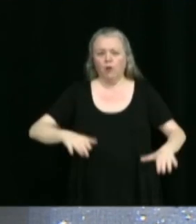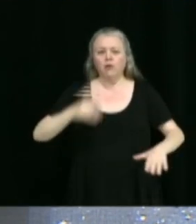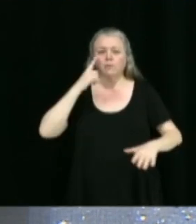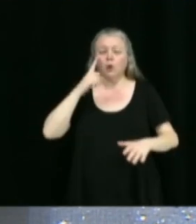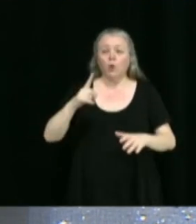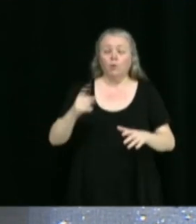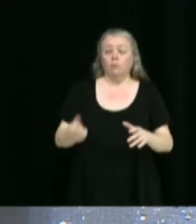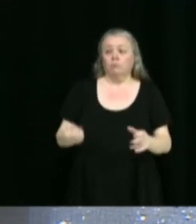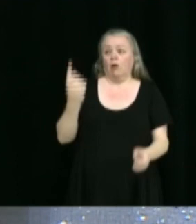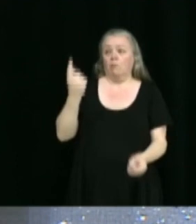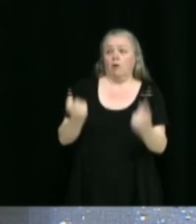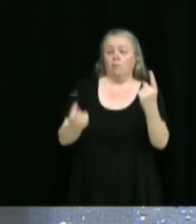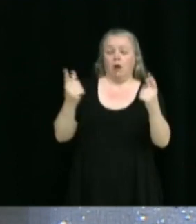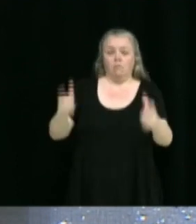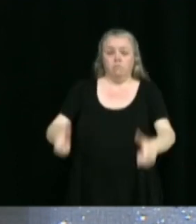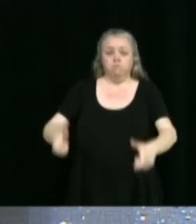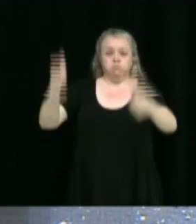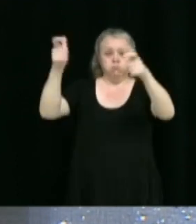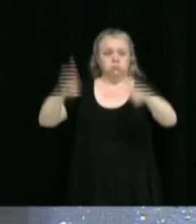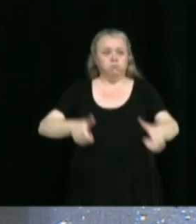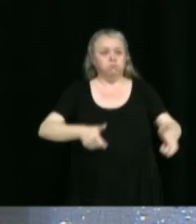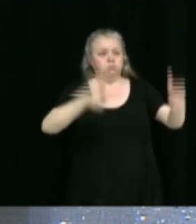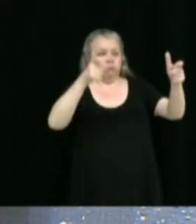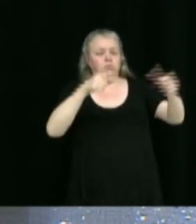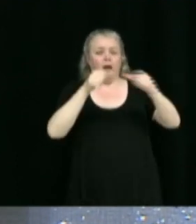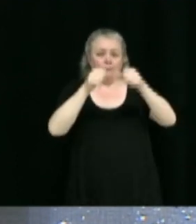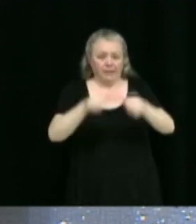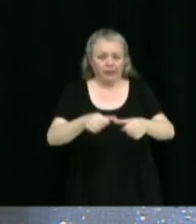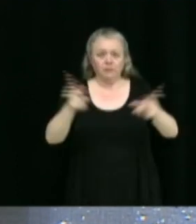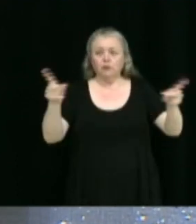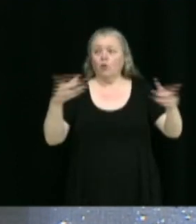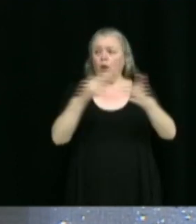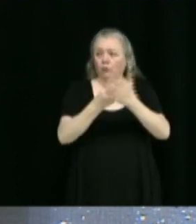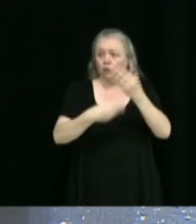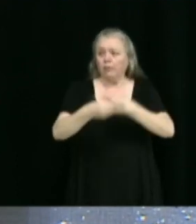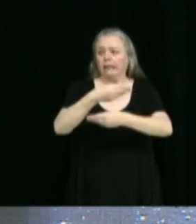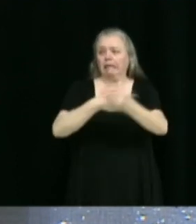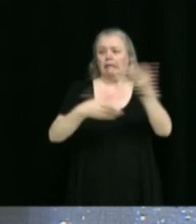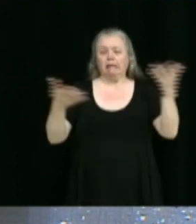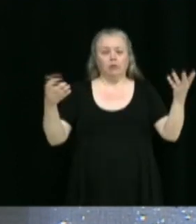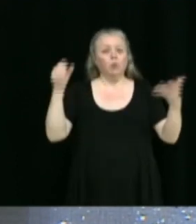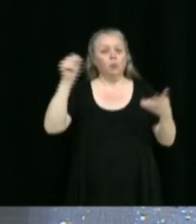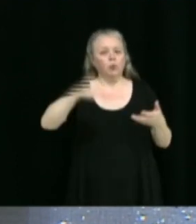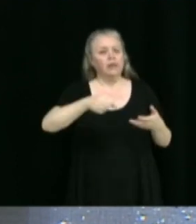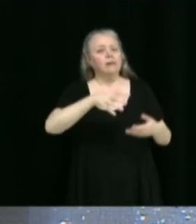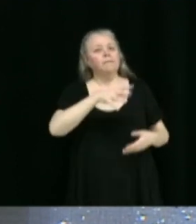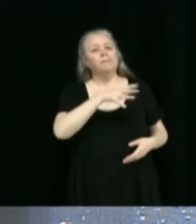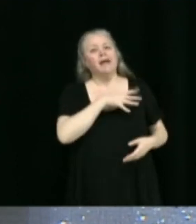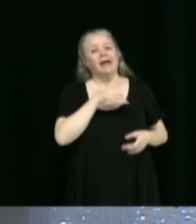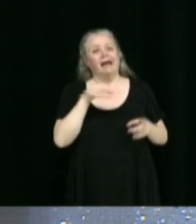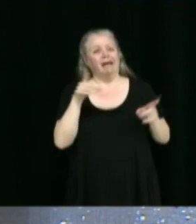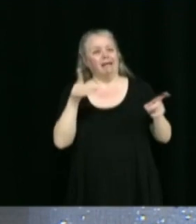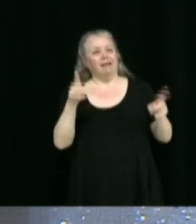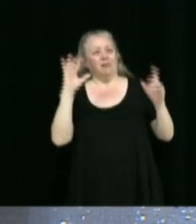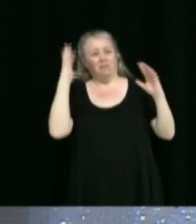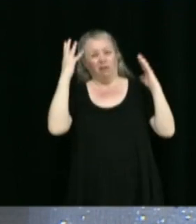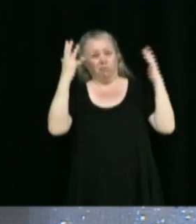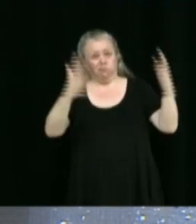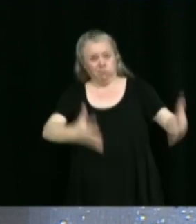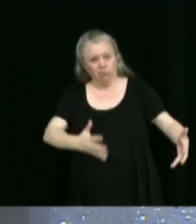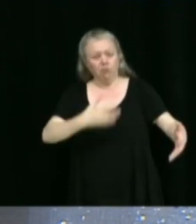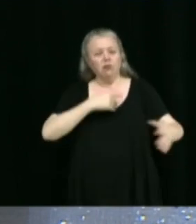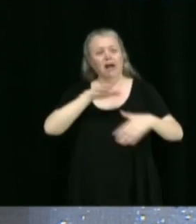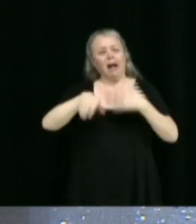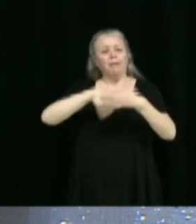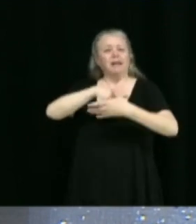projets d'habitation ou des projets économiques. Mais on considère qu'il y a cette possibilité-là de compenser ces